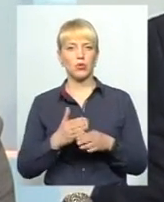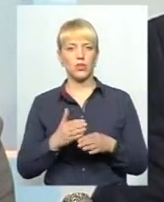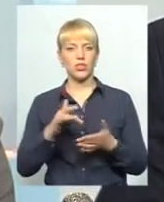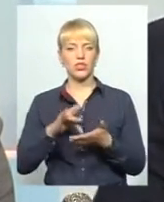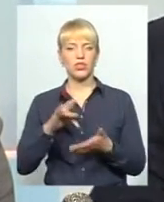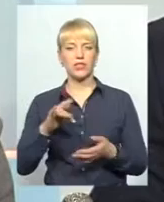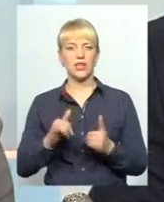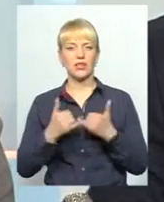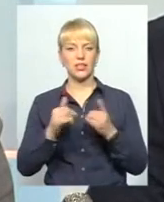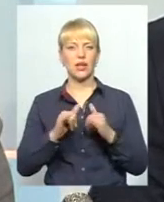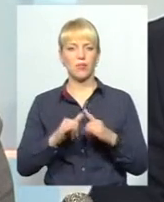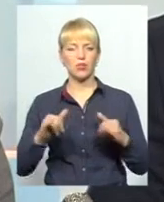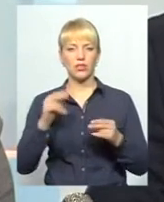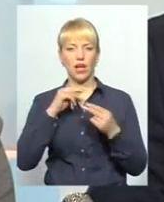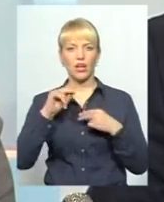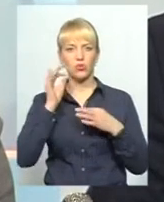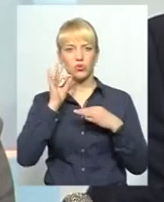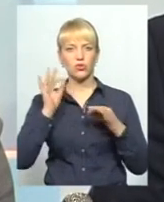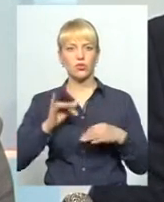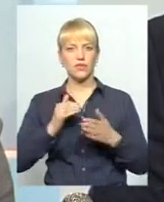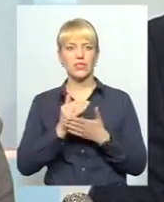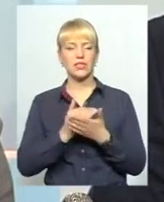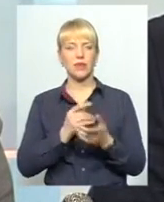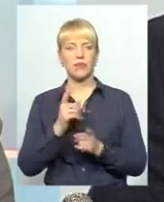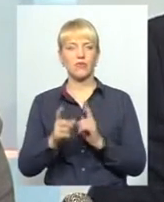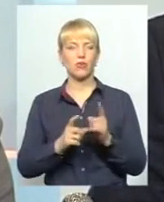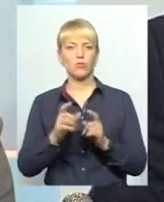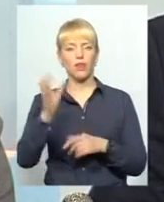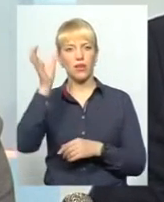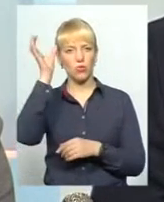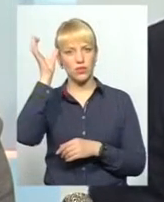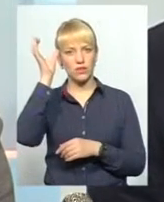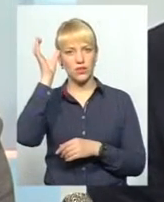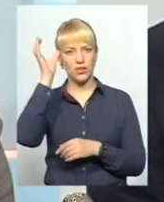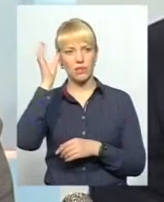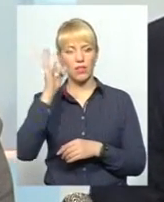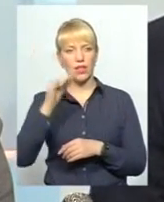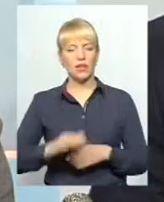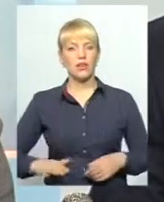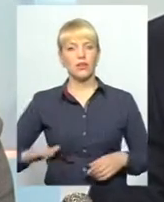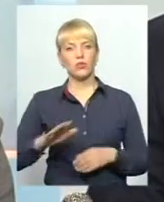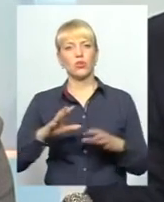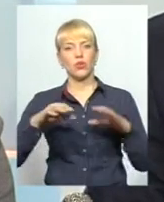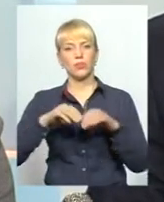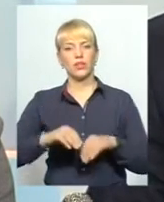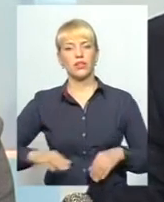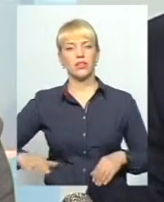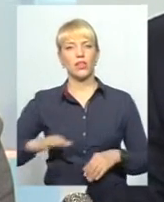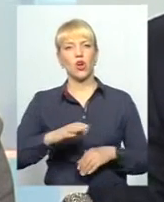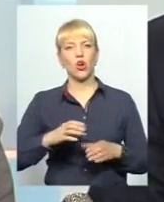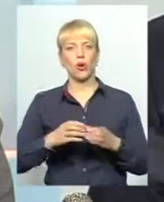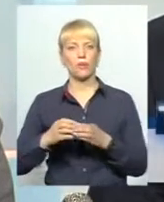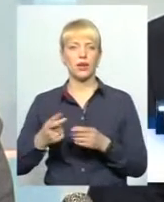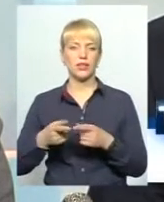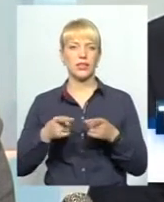поширення кращого досвіду в системі реформування освіти на території об'єднаних громад. Я вам скажу,